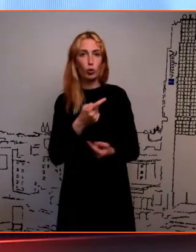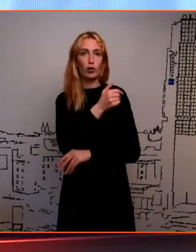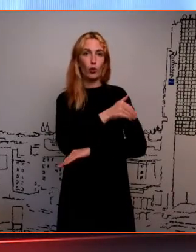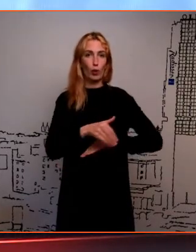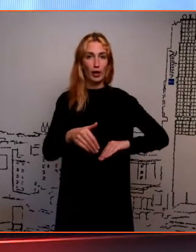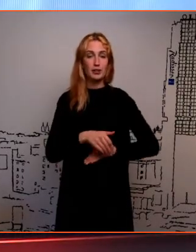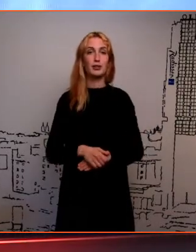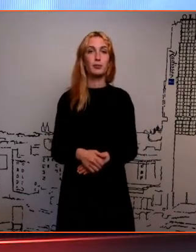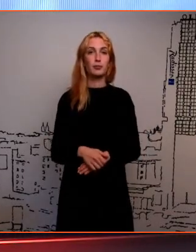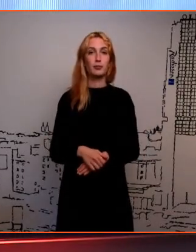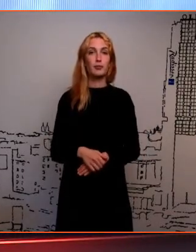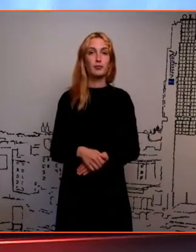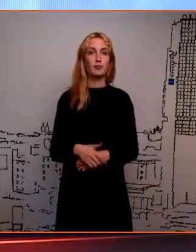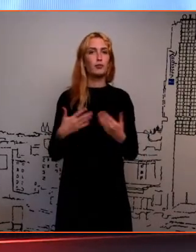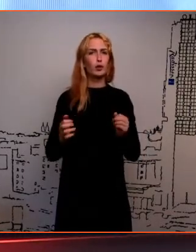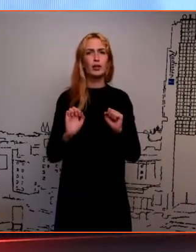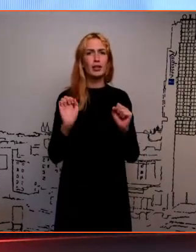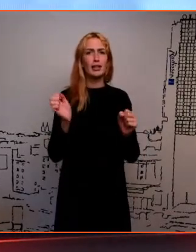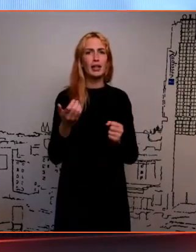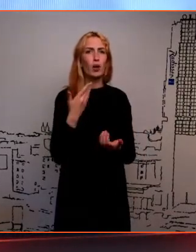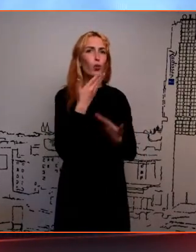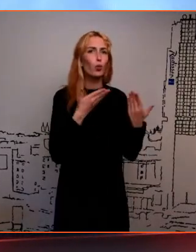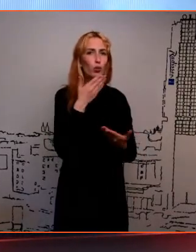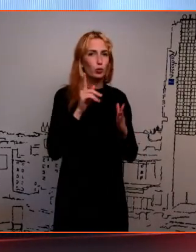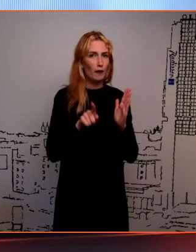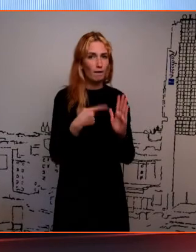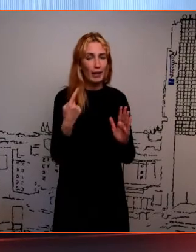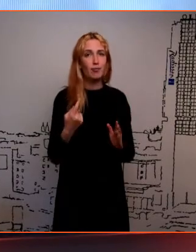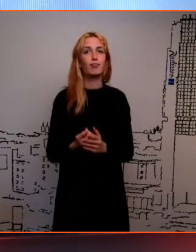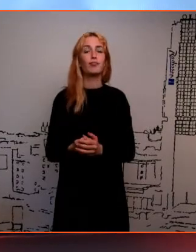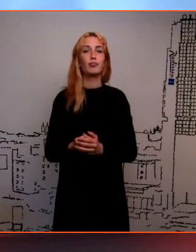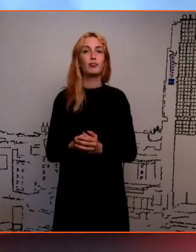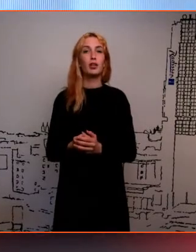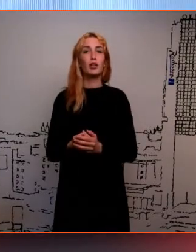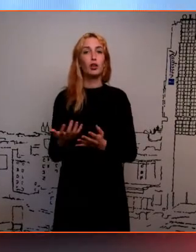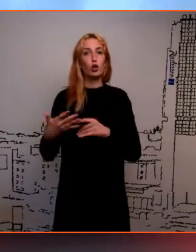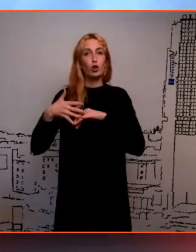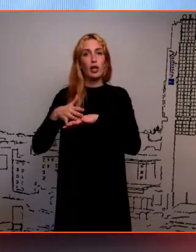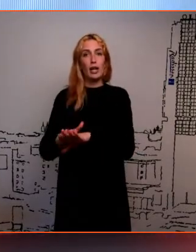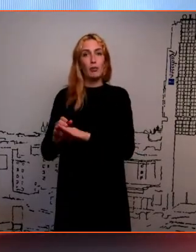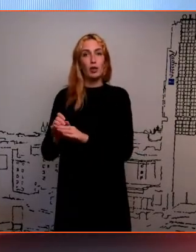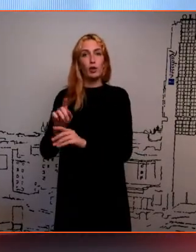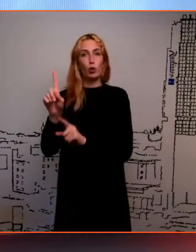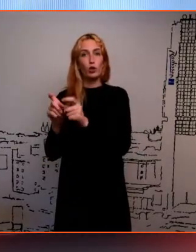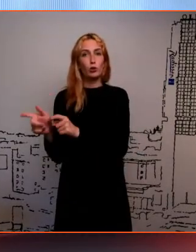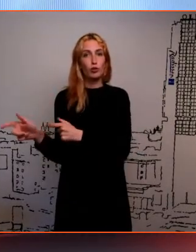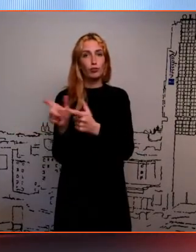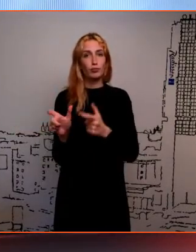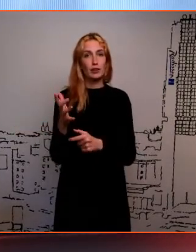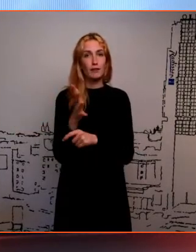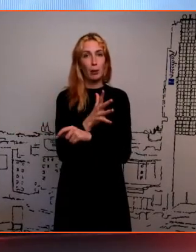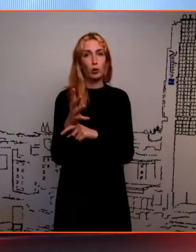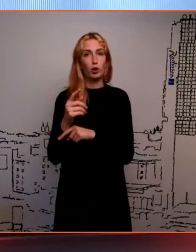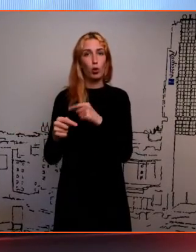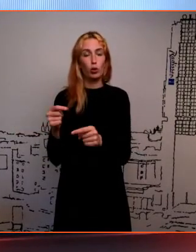olulisel teemal. Nüüd kiire küsimuste ring veel. Meil on tulnud küsimusi meie süsteemi, kuhu on võimalik veel viie minuut jooksul